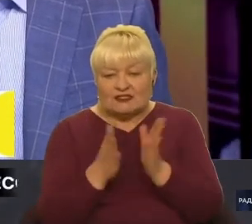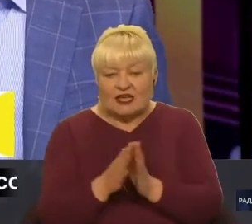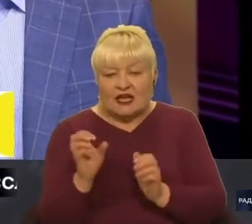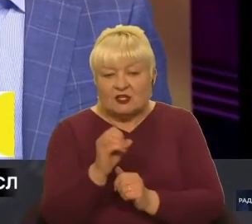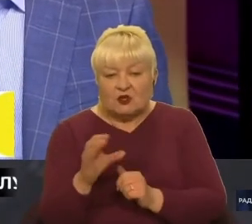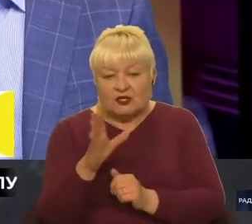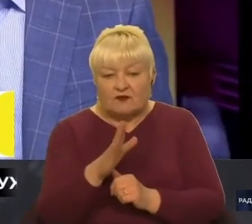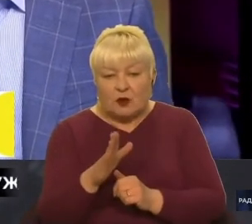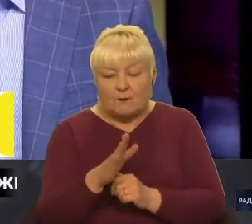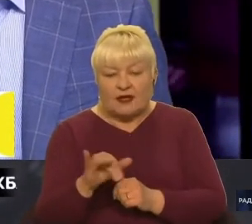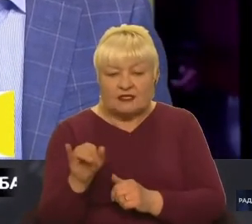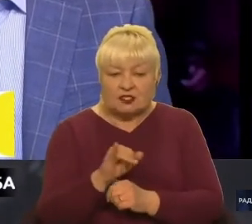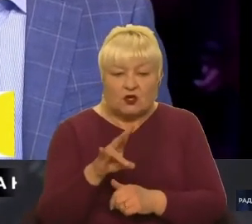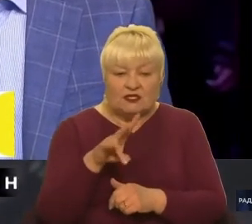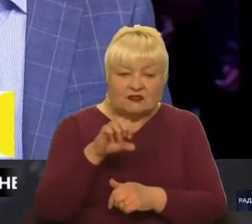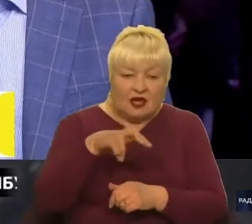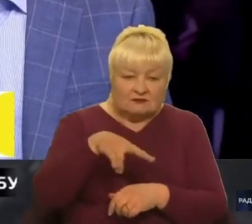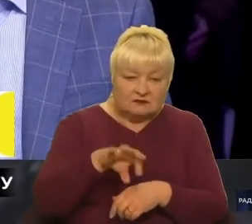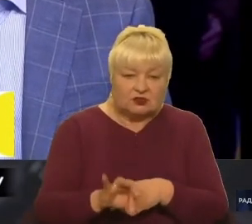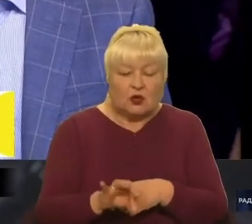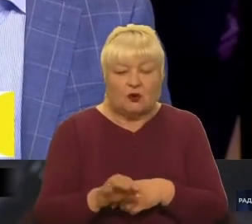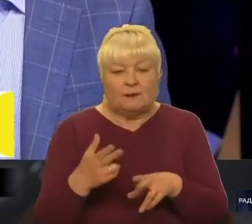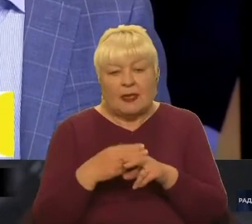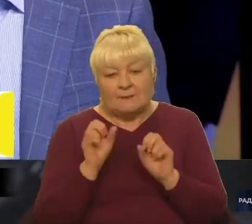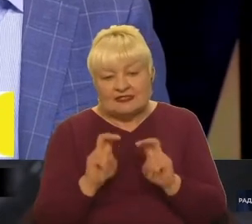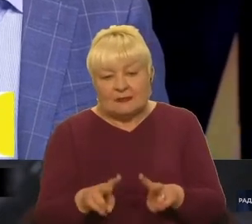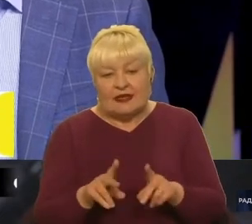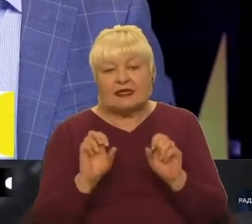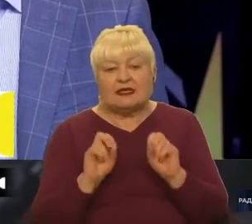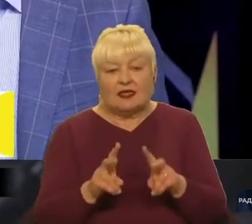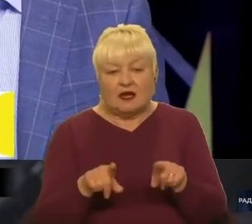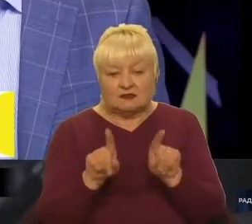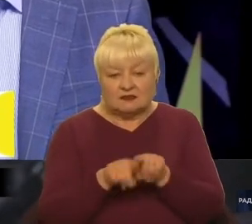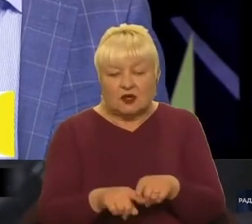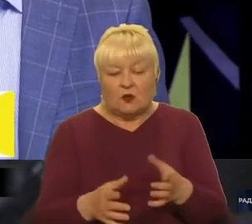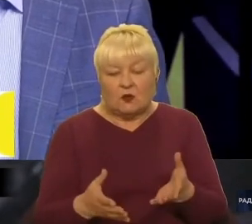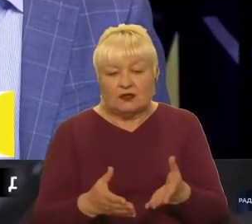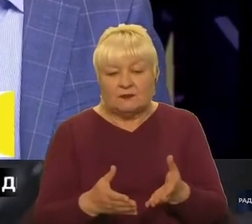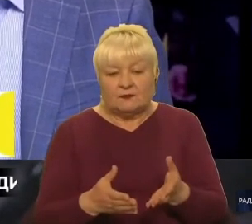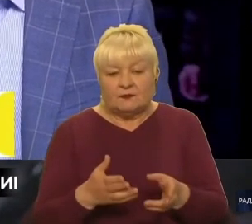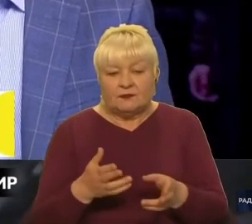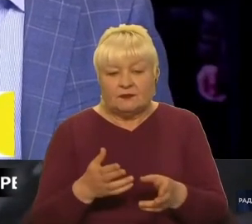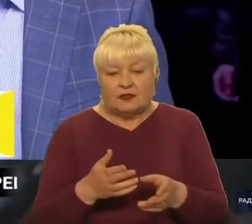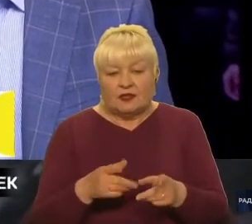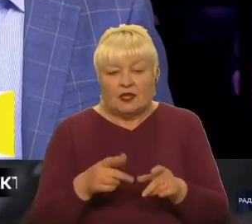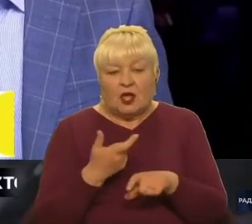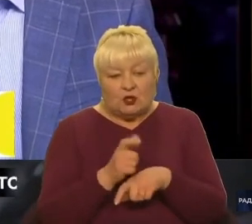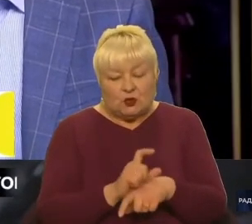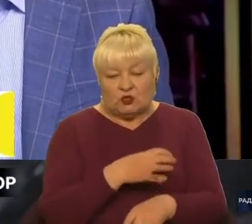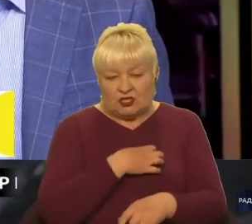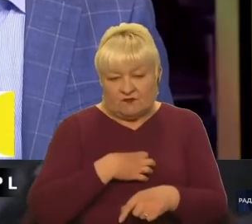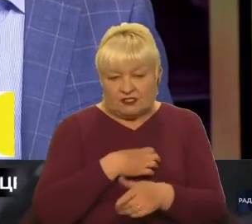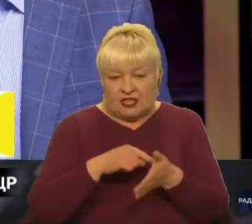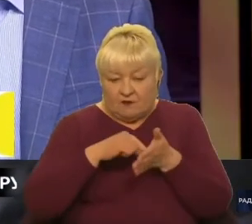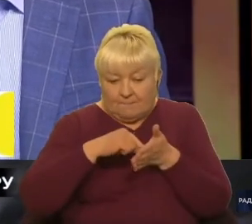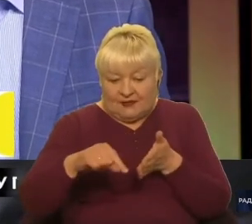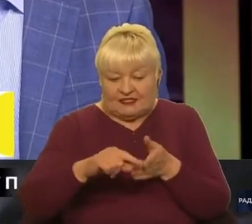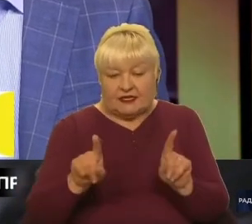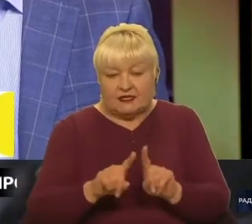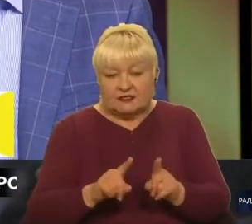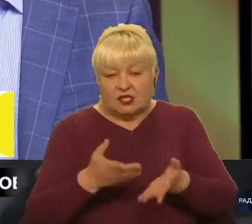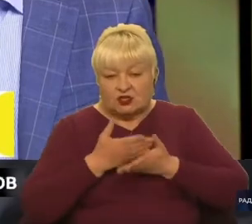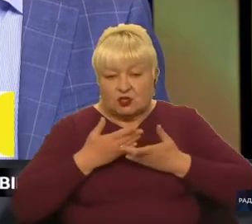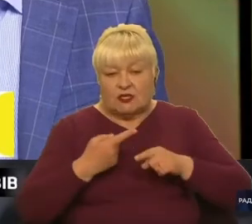навіть євроатлантичної безпеки, такої, тобто в блок НАТО. Безумовно, дуже важливо підкреслити, що для нас це